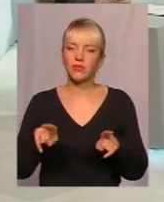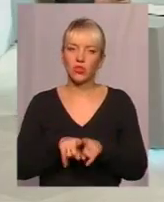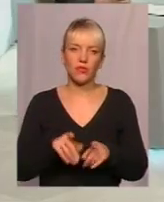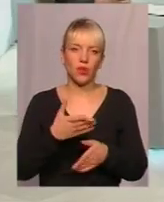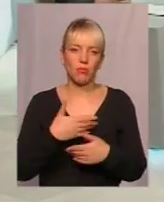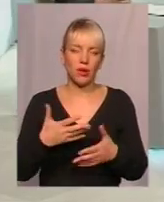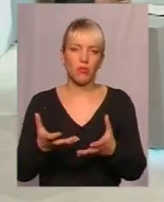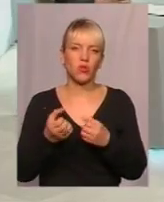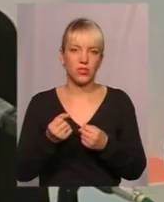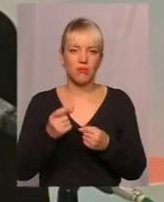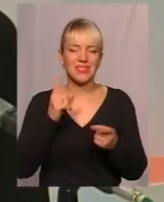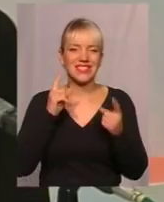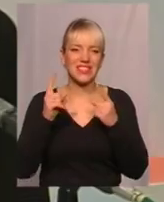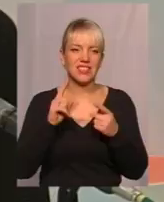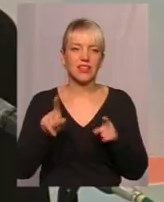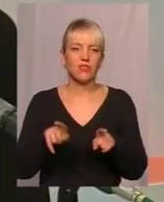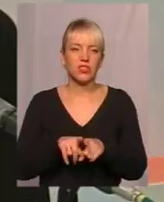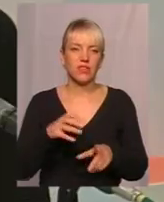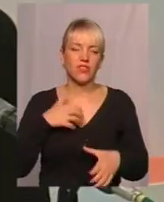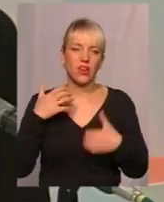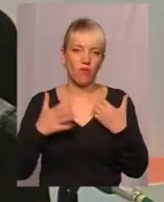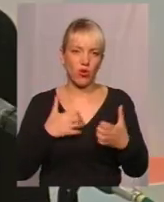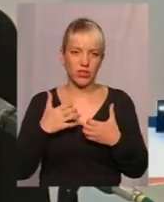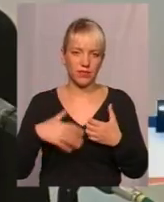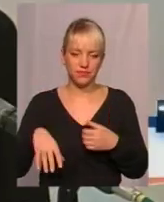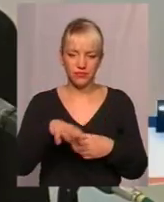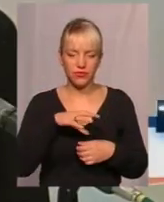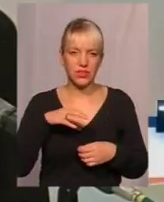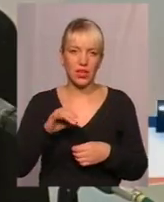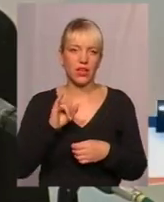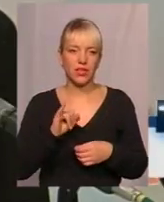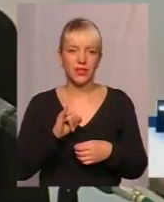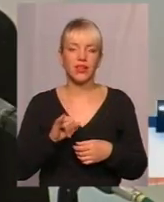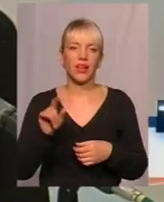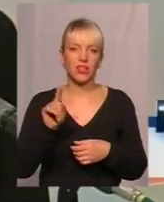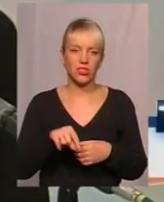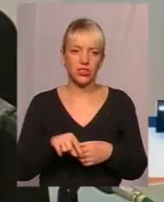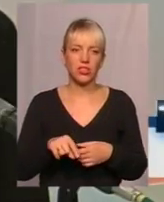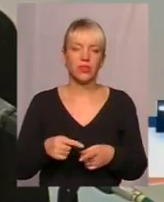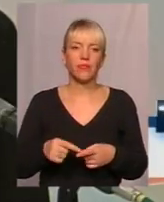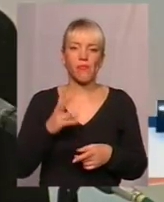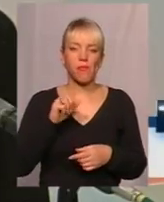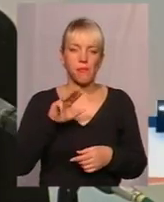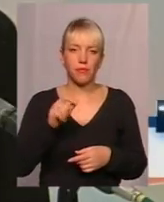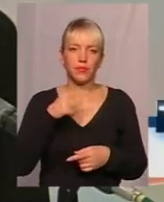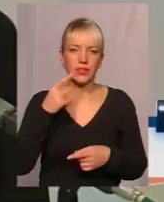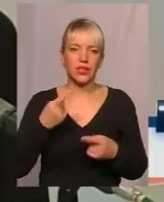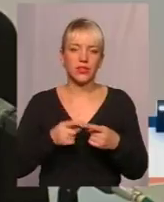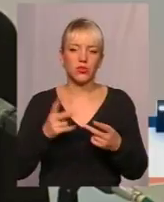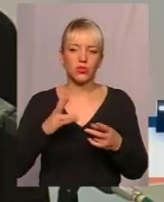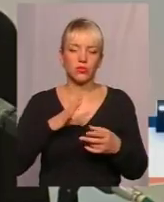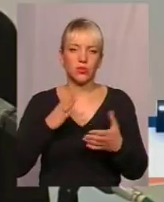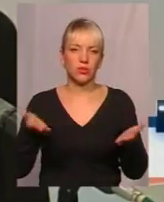получаємо стрес все ровно ми в тревогі звалили вирвати це вдома відбування